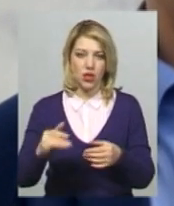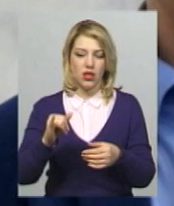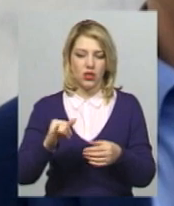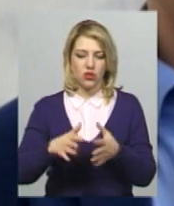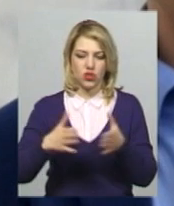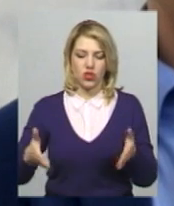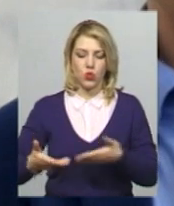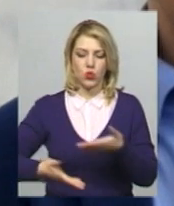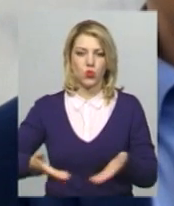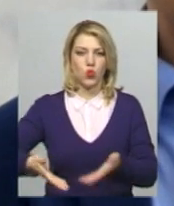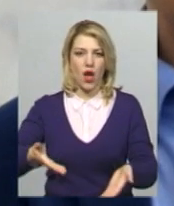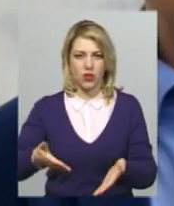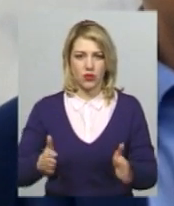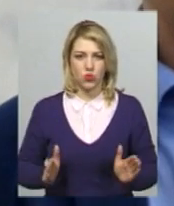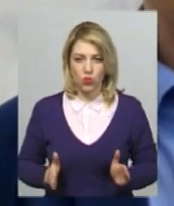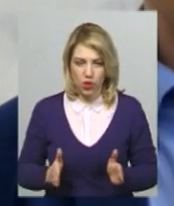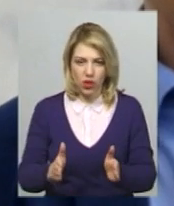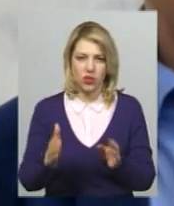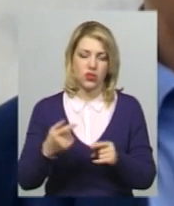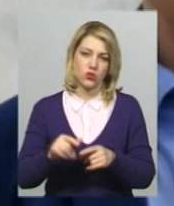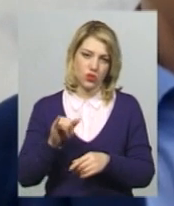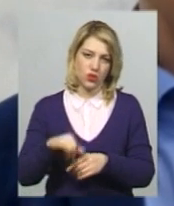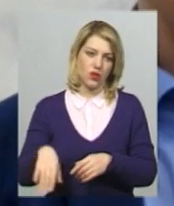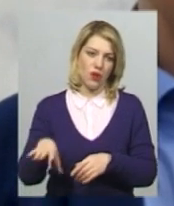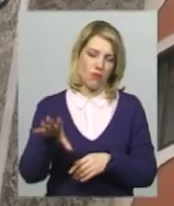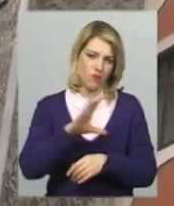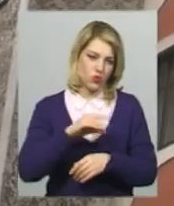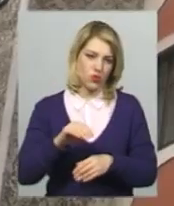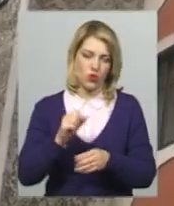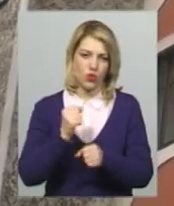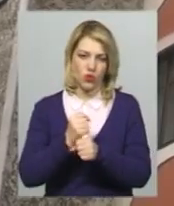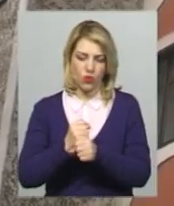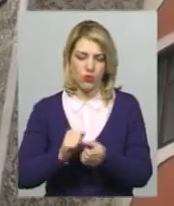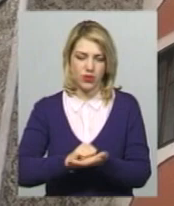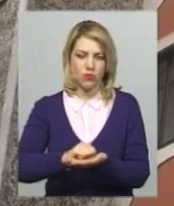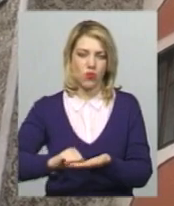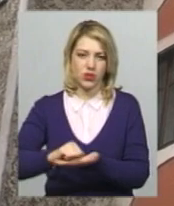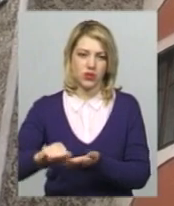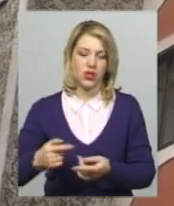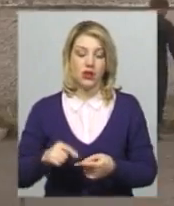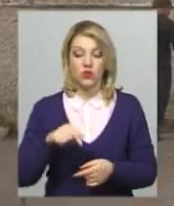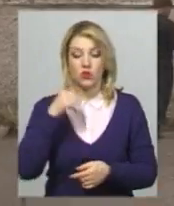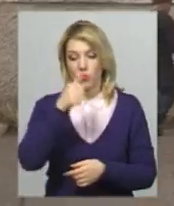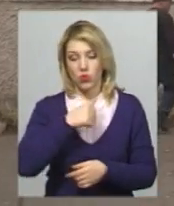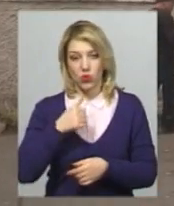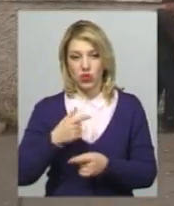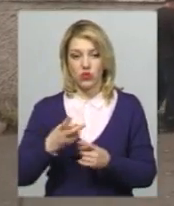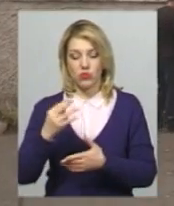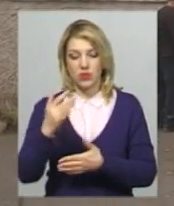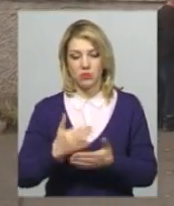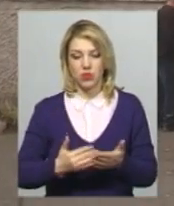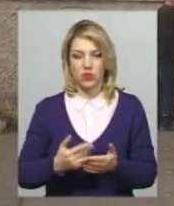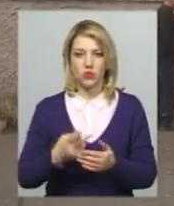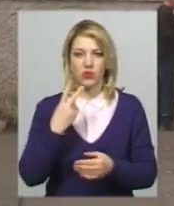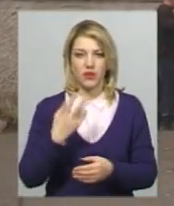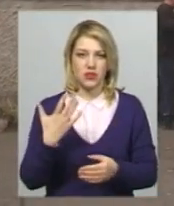тротуарною доріжкою і повністю оновлюють все покриття. У цьогорічному списку на капітальний ремонт прибудинкових територій 25